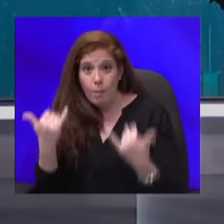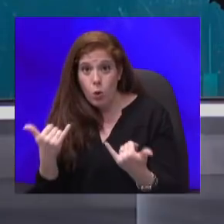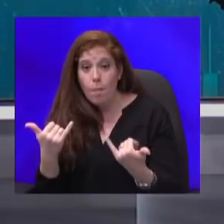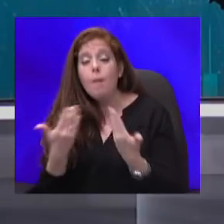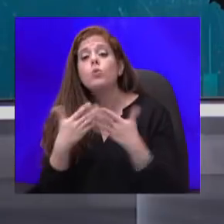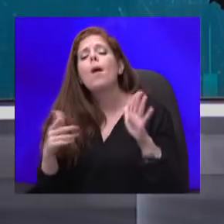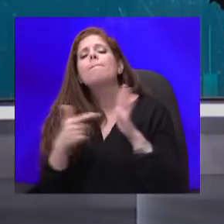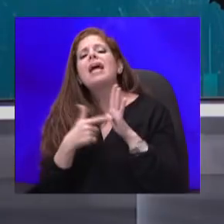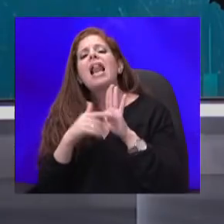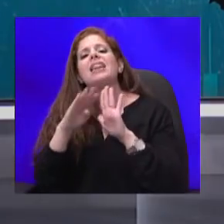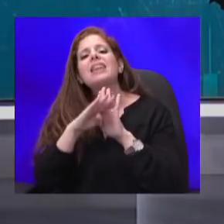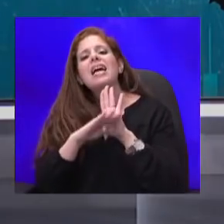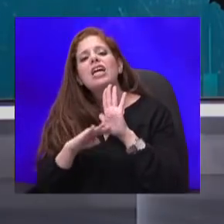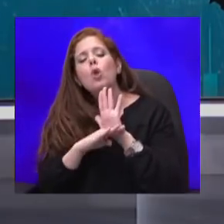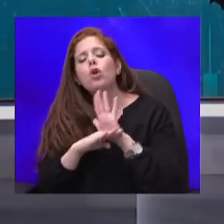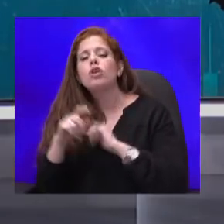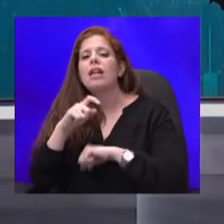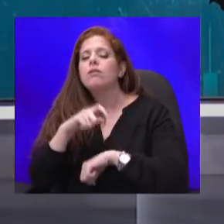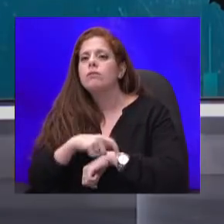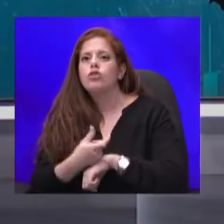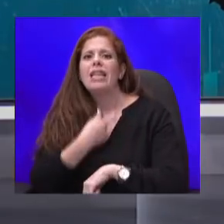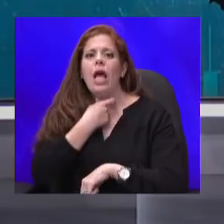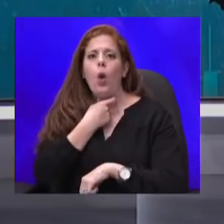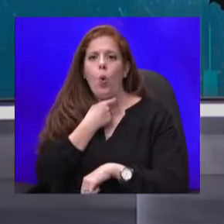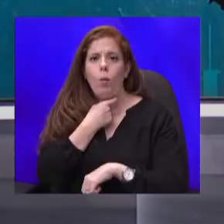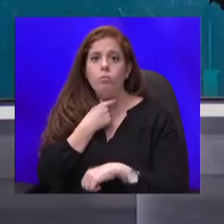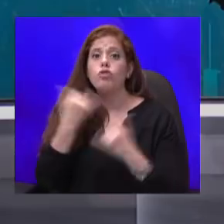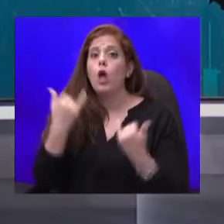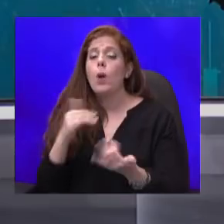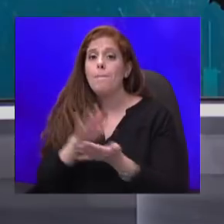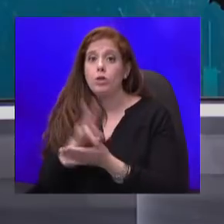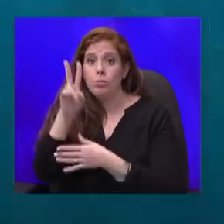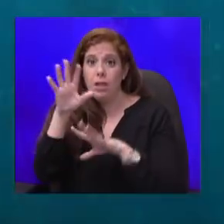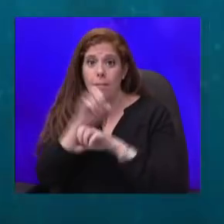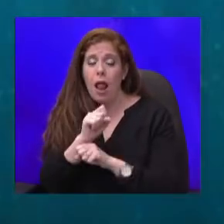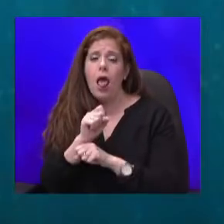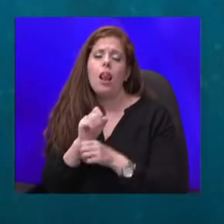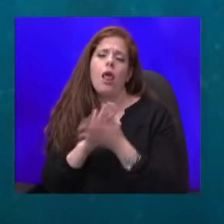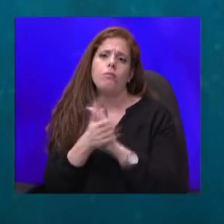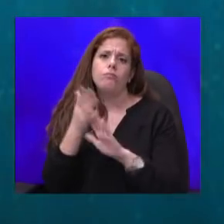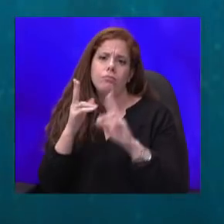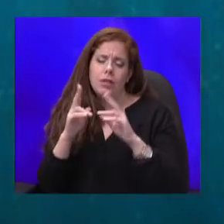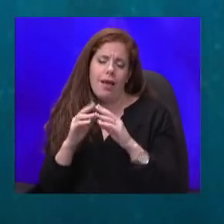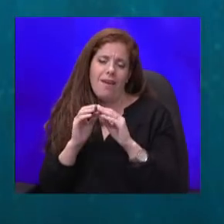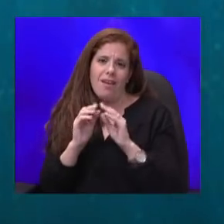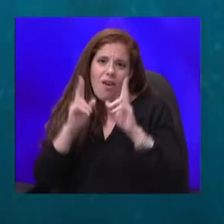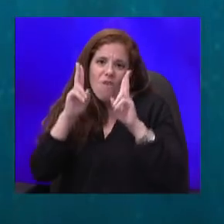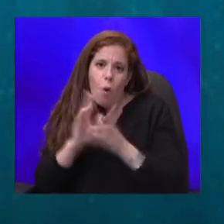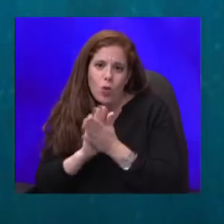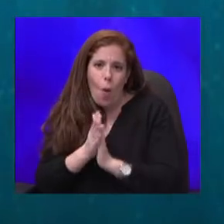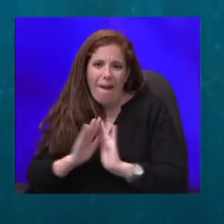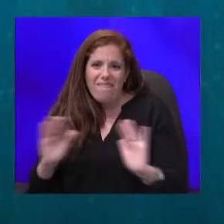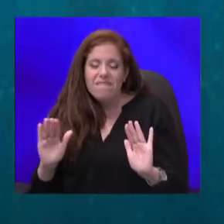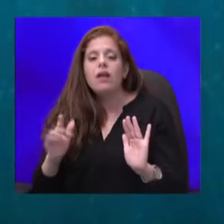שפגות תוקף הלילה בחצות. התקנות האלה הסדירו את הפעולה של הניסוי הזה, ובעצם קבעו שבמשך